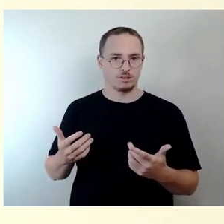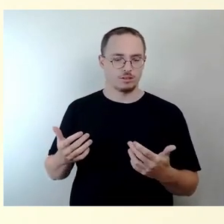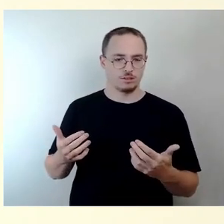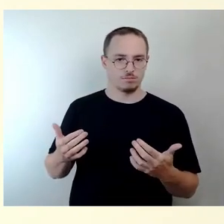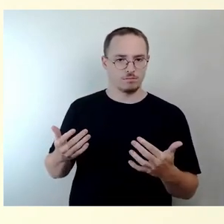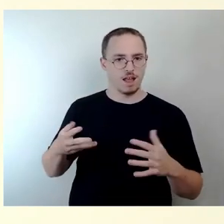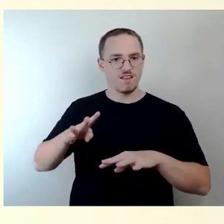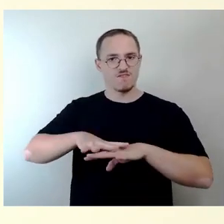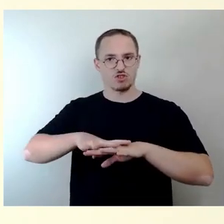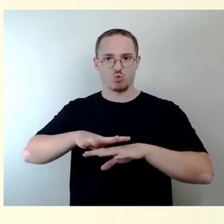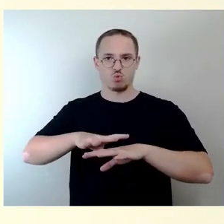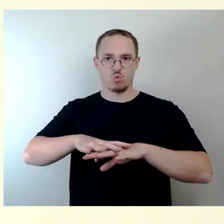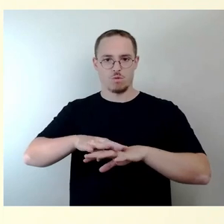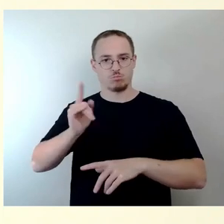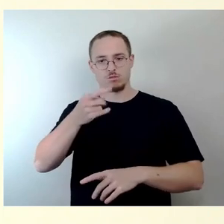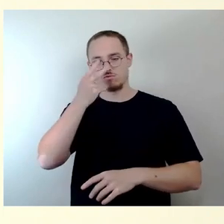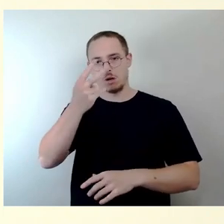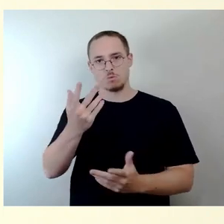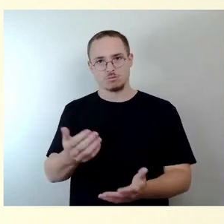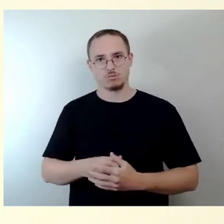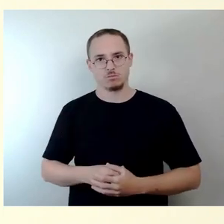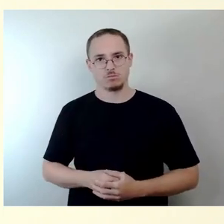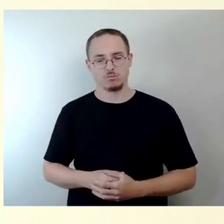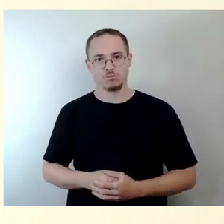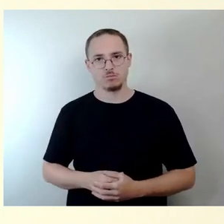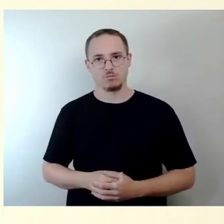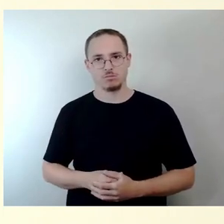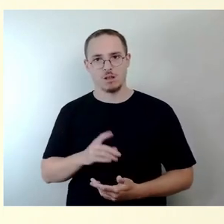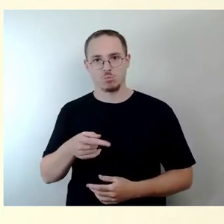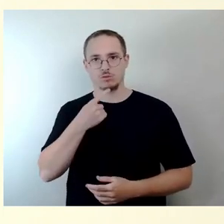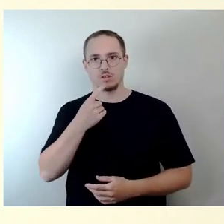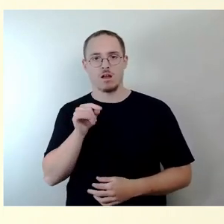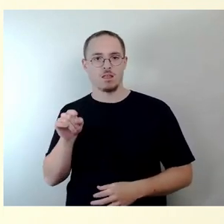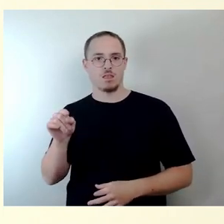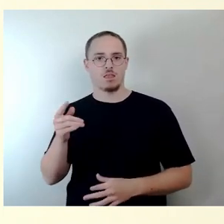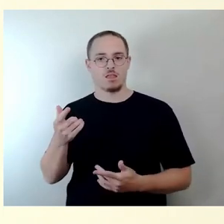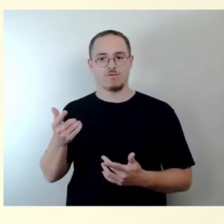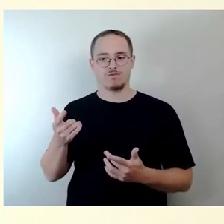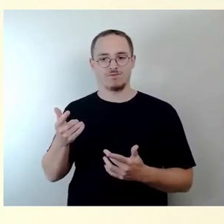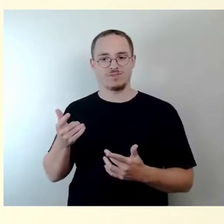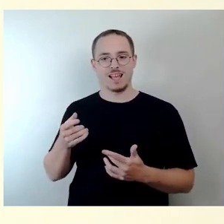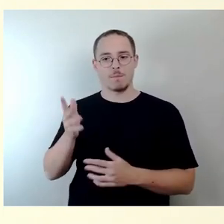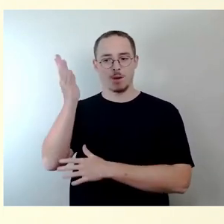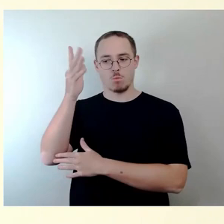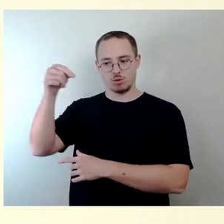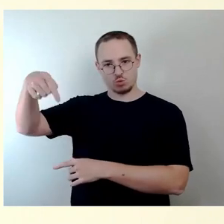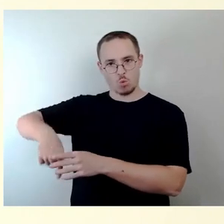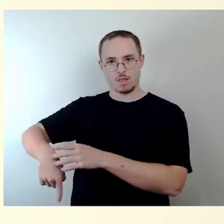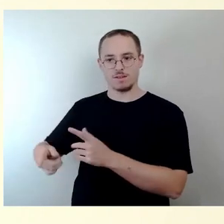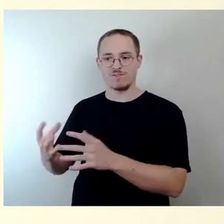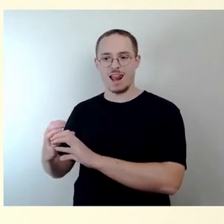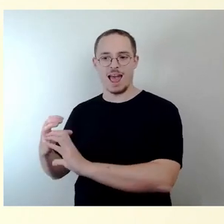hier muss man einfach sagen, dass wir Leitungslagen haben unter den Bäumen, die dringend